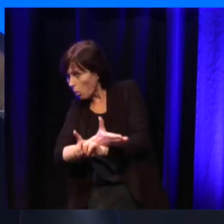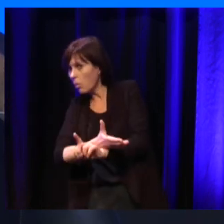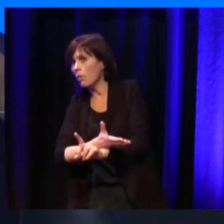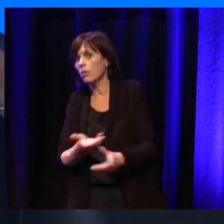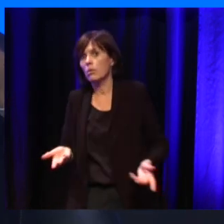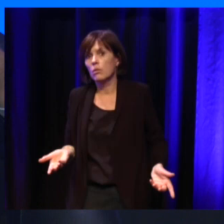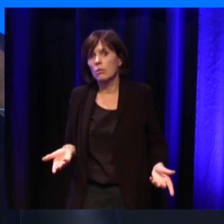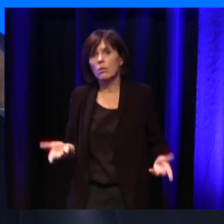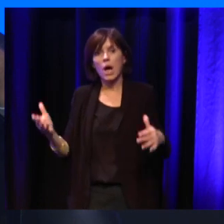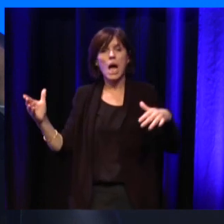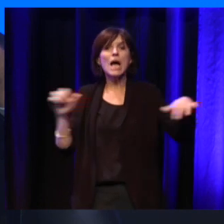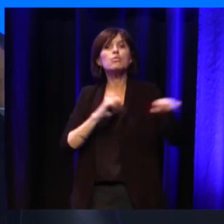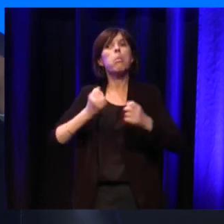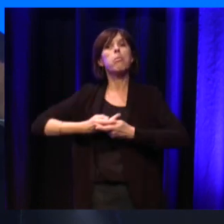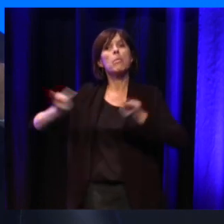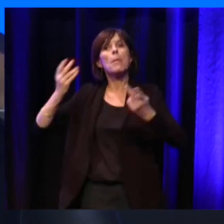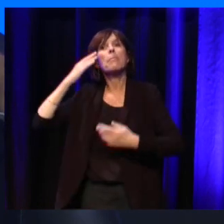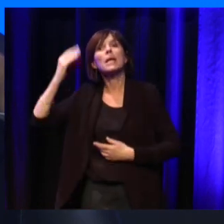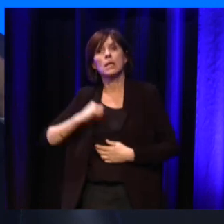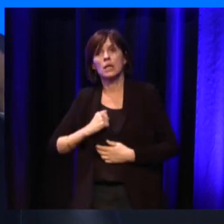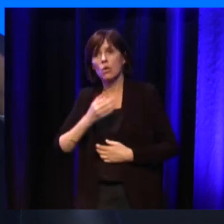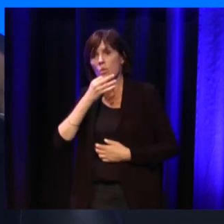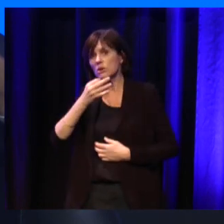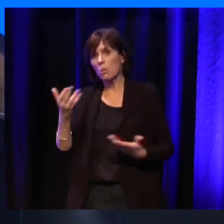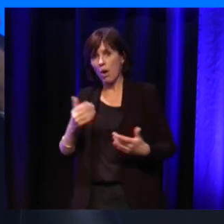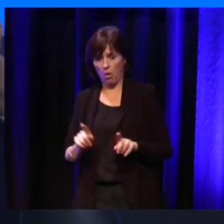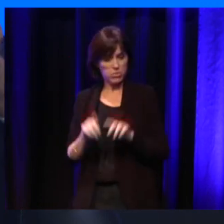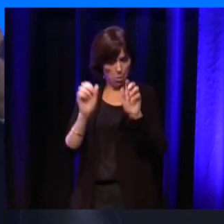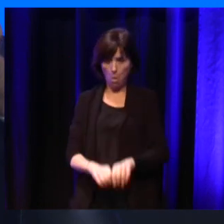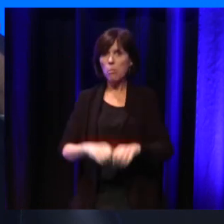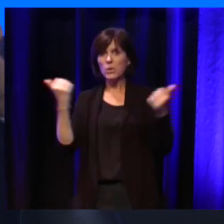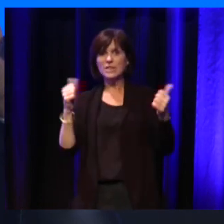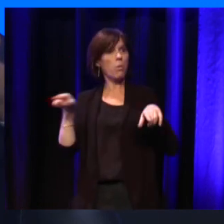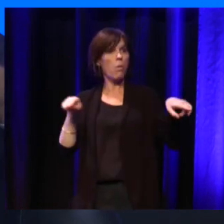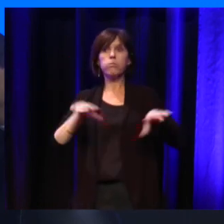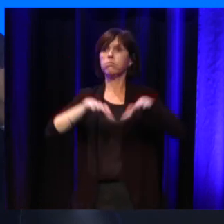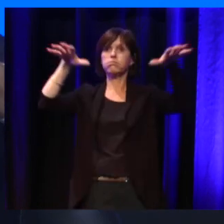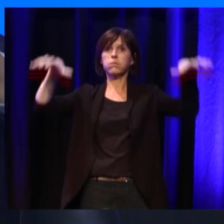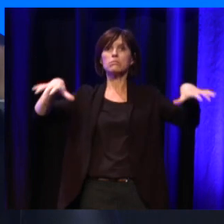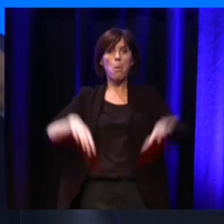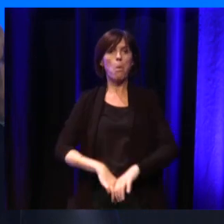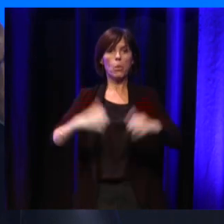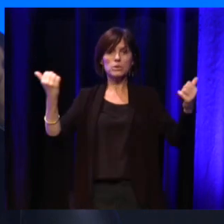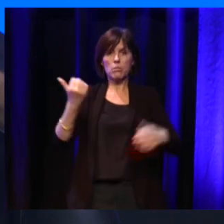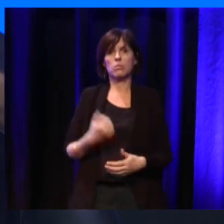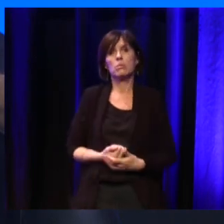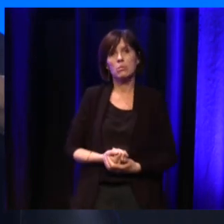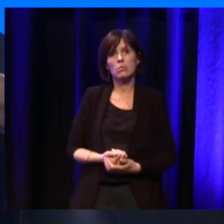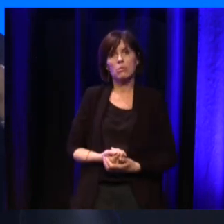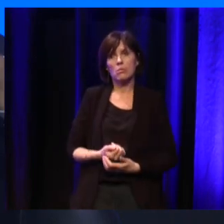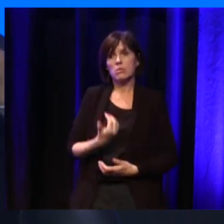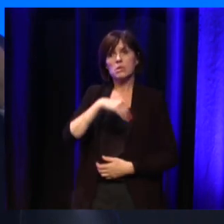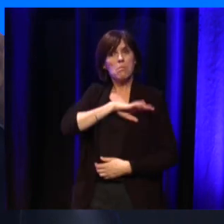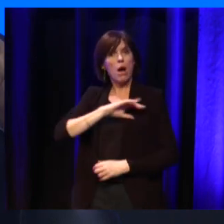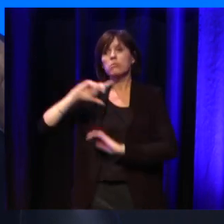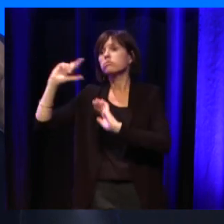'action publique, si on la définit par antinomie avec l'action politique, c'est tout ce qui va au-delà des échéances,